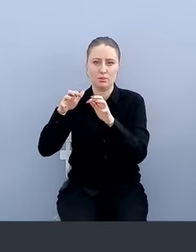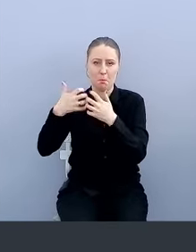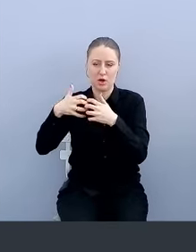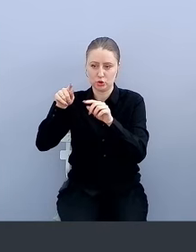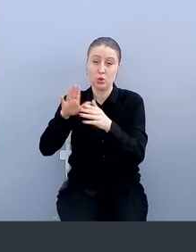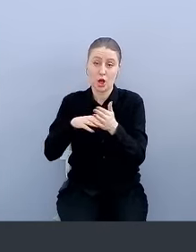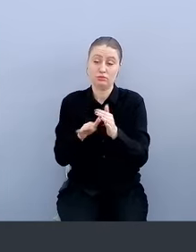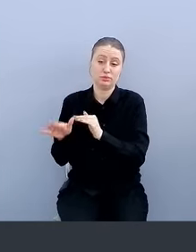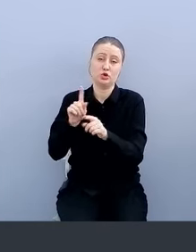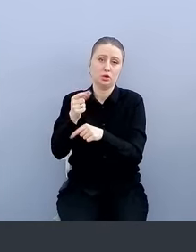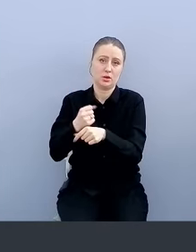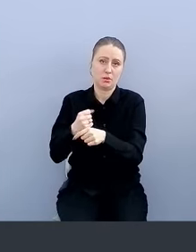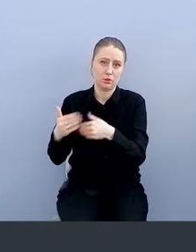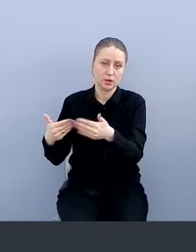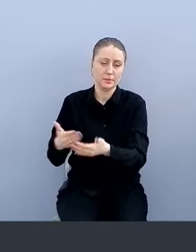админкой также.